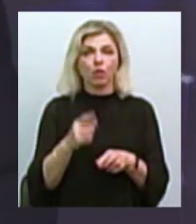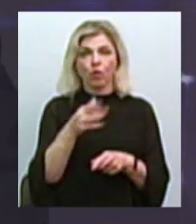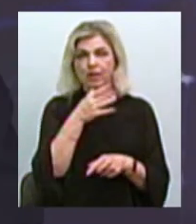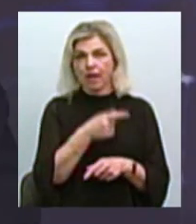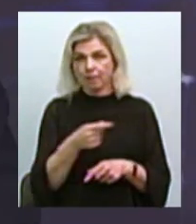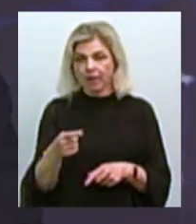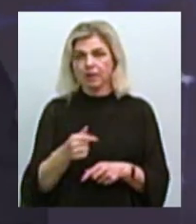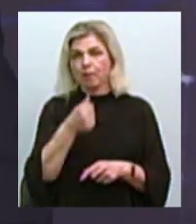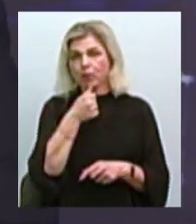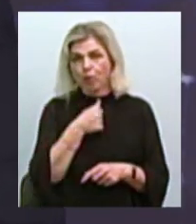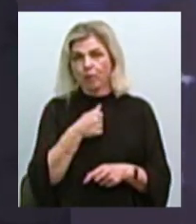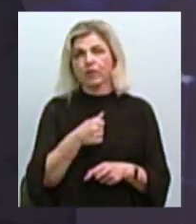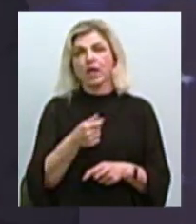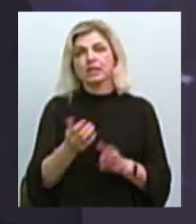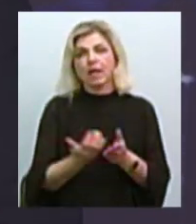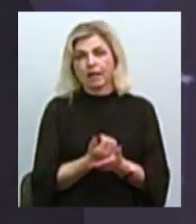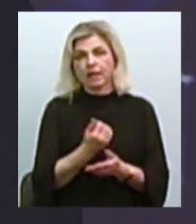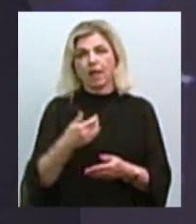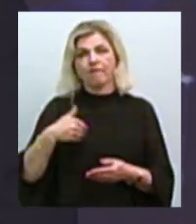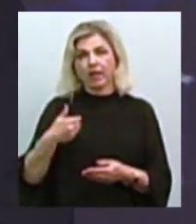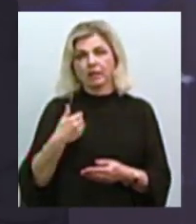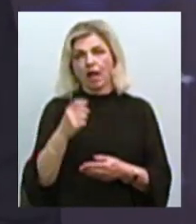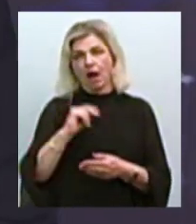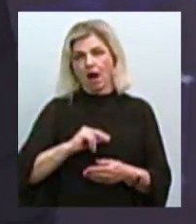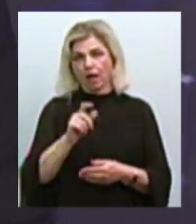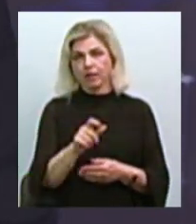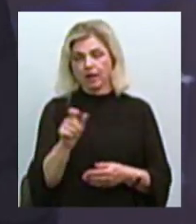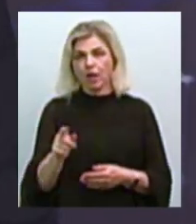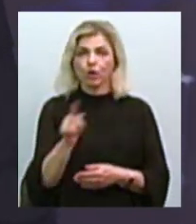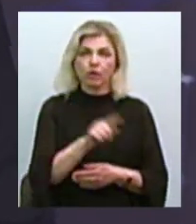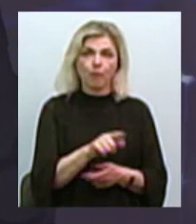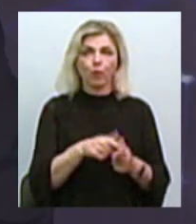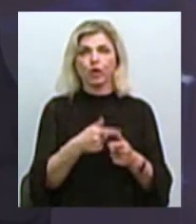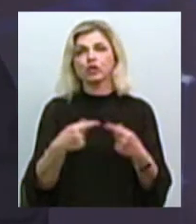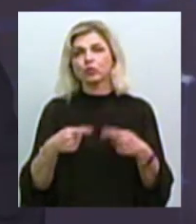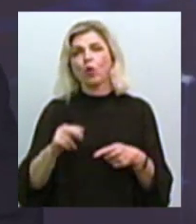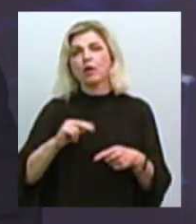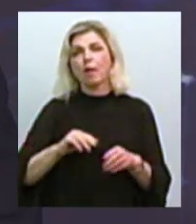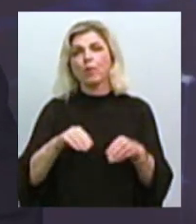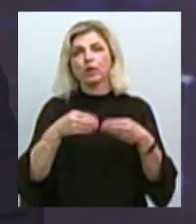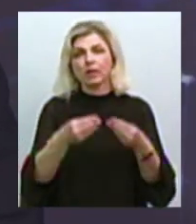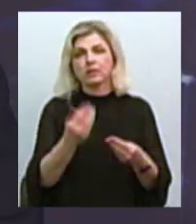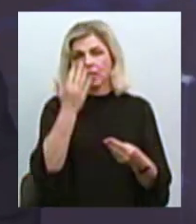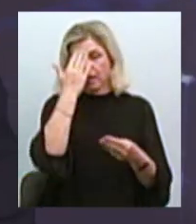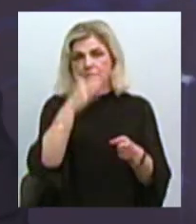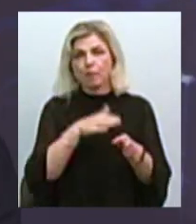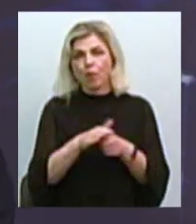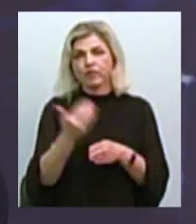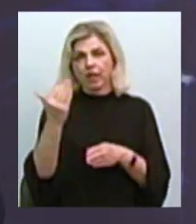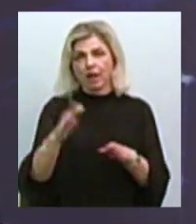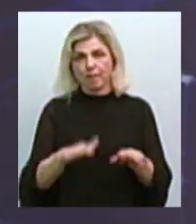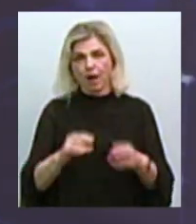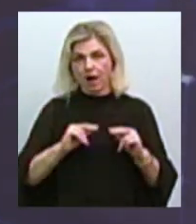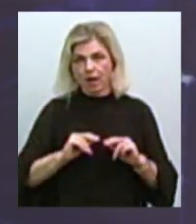спробувати знайти ефективні кадри тому чи іншому роботодавцю з метою заповнення їх вакансій. На